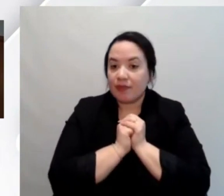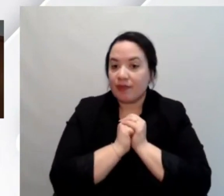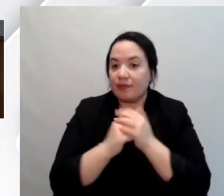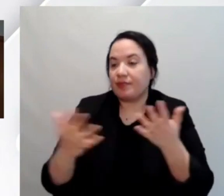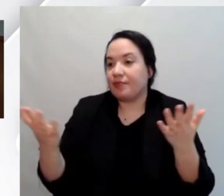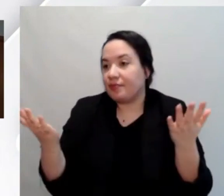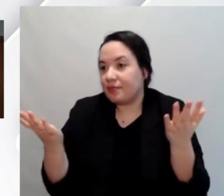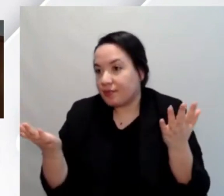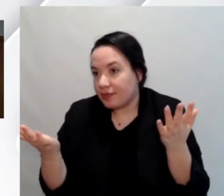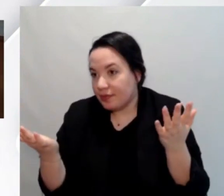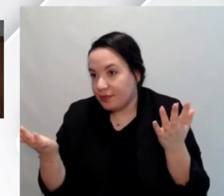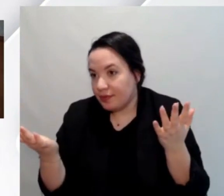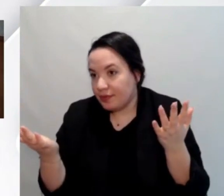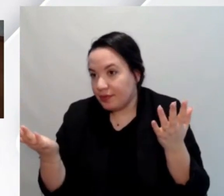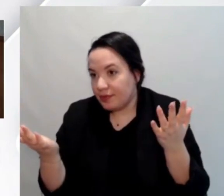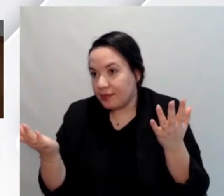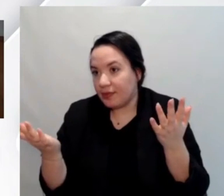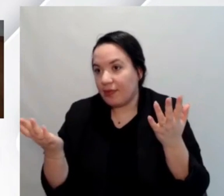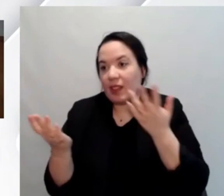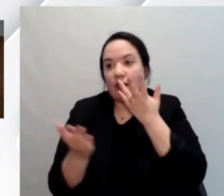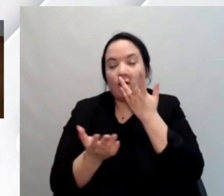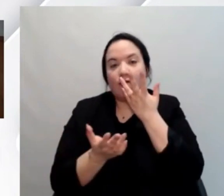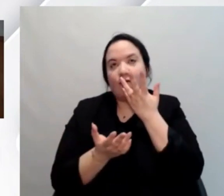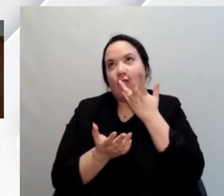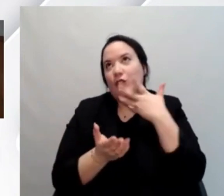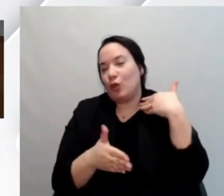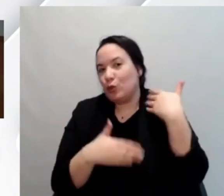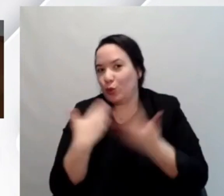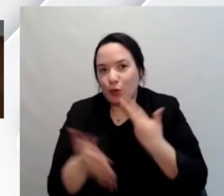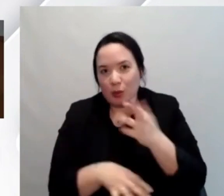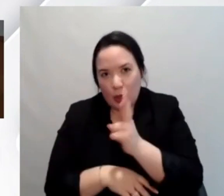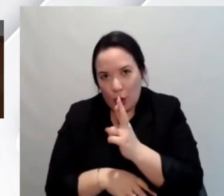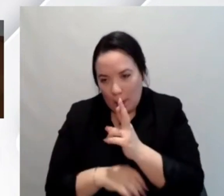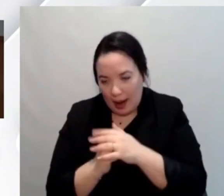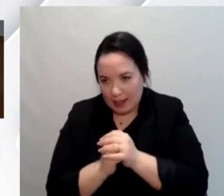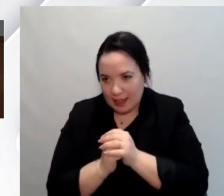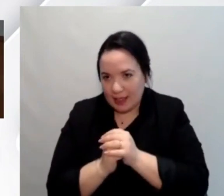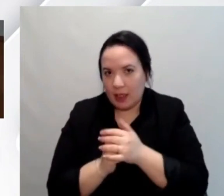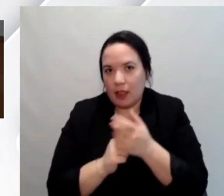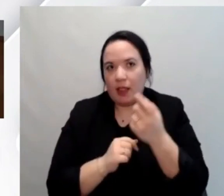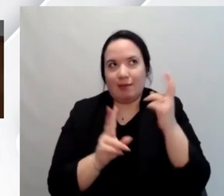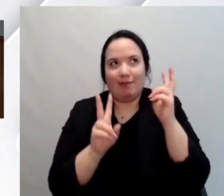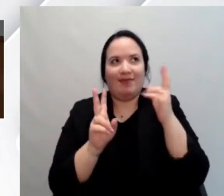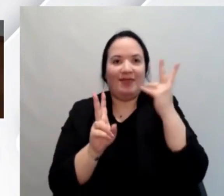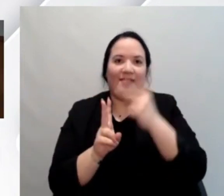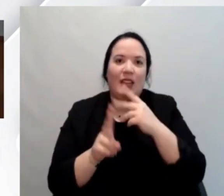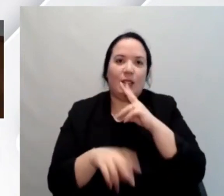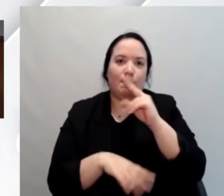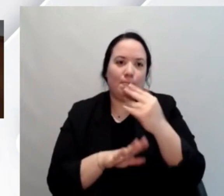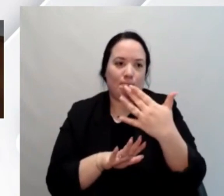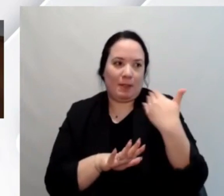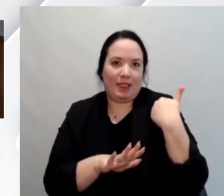guarda faccio molto molto rapidamente Roberto mi allontano un po' da quello che dicevo prima perché vorrei segnalare una